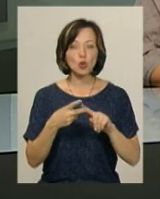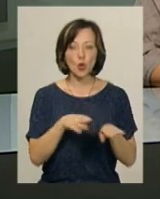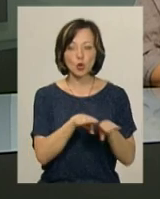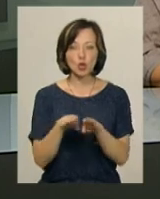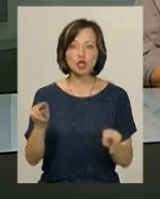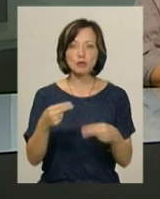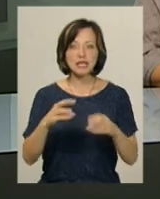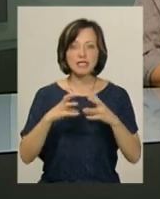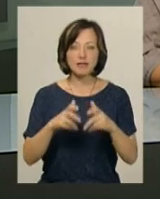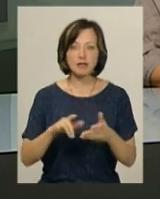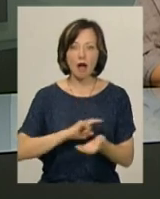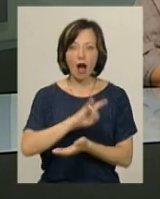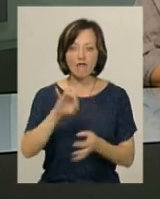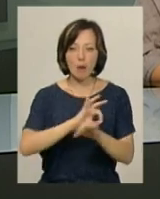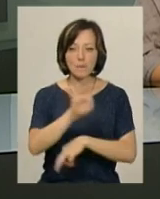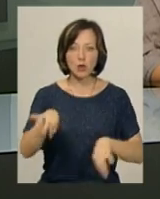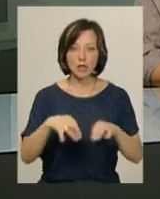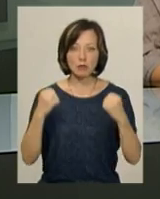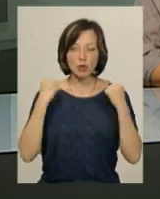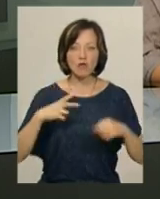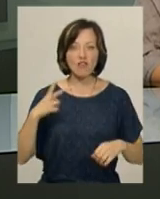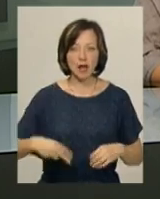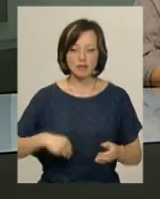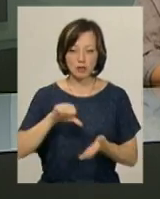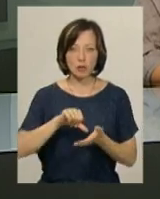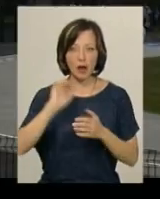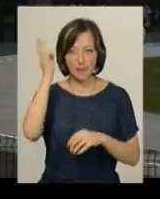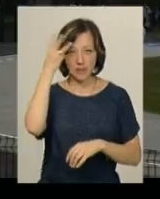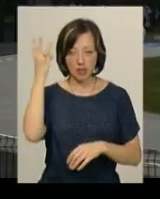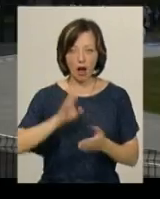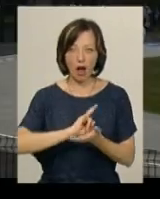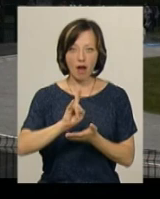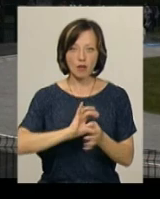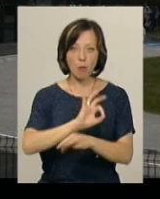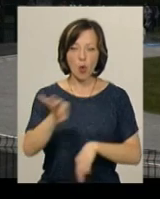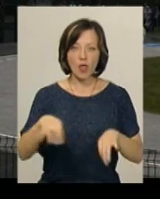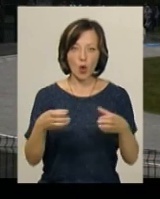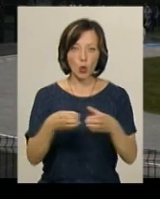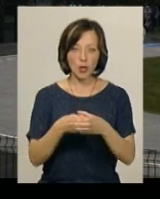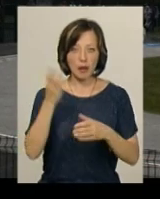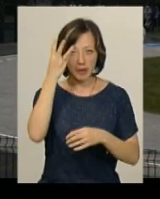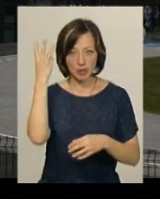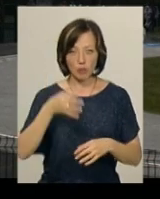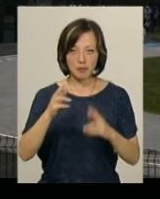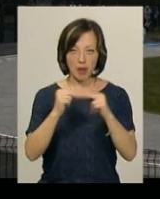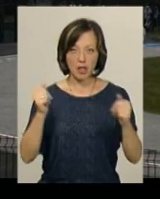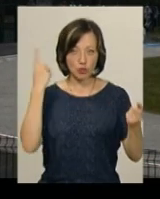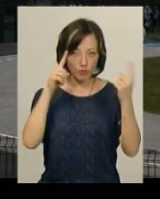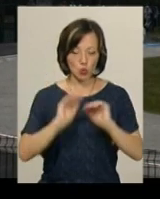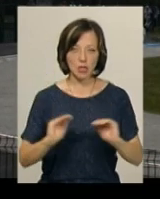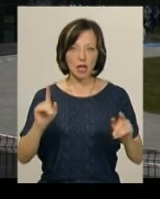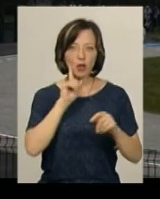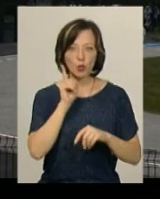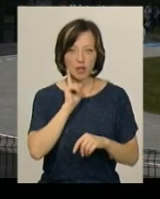чемпіонату світу з авіамодельного спорту Франції, де виступають хмельничани з авіамодельного гуртка Хмельницького обласного палацу творчості